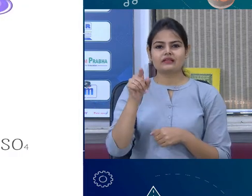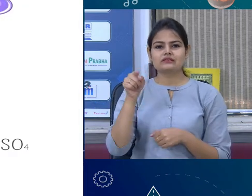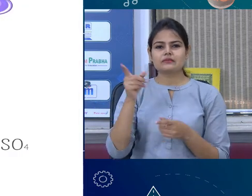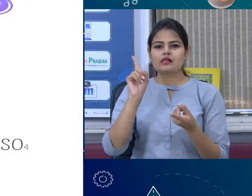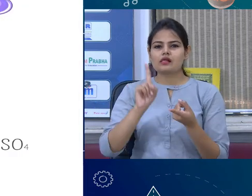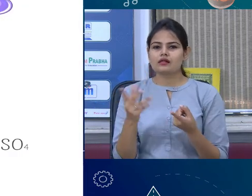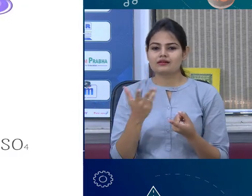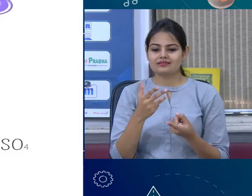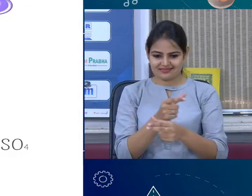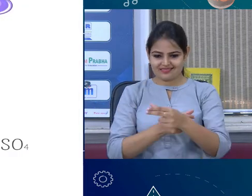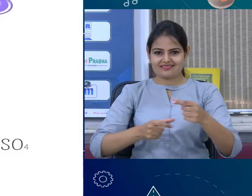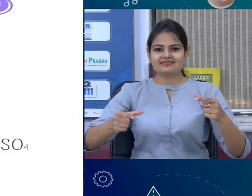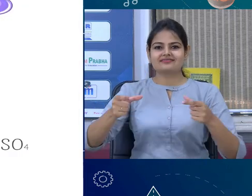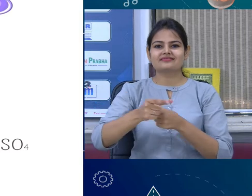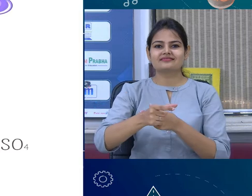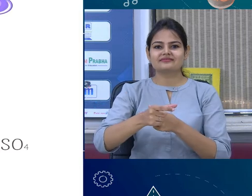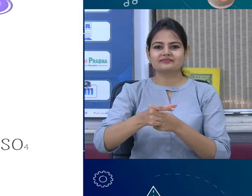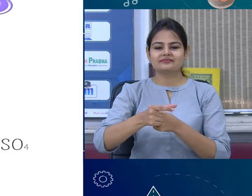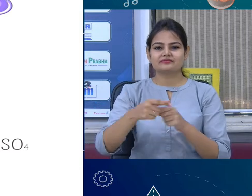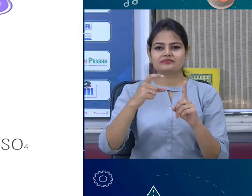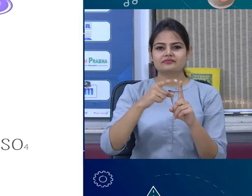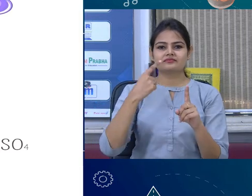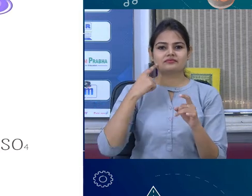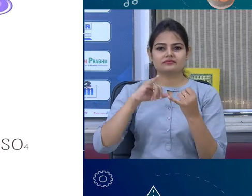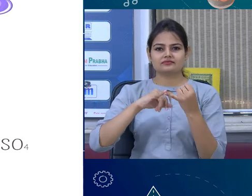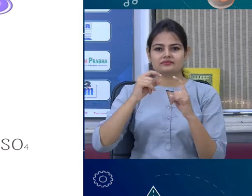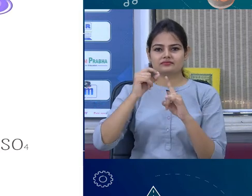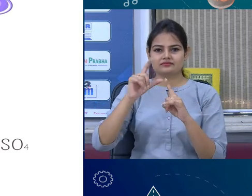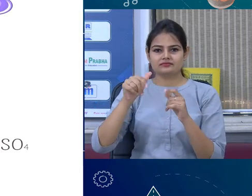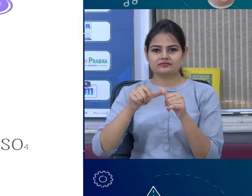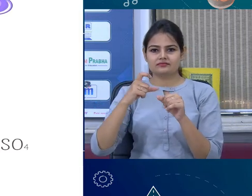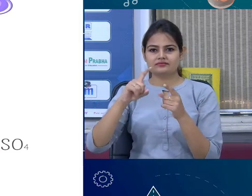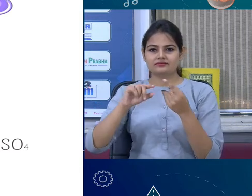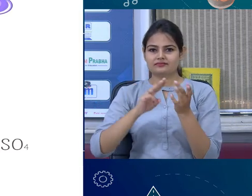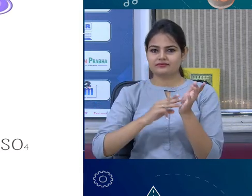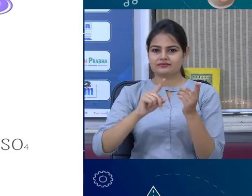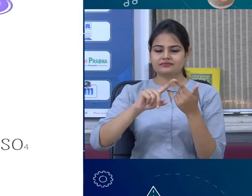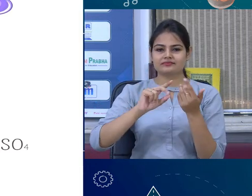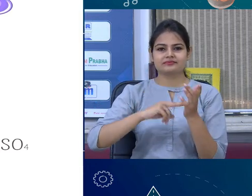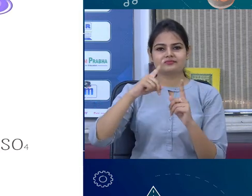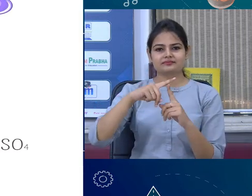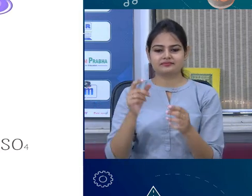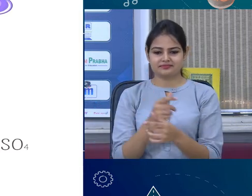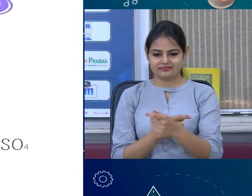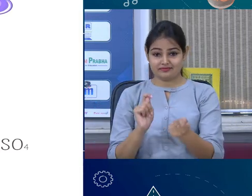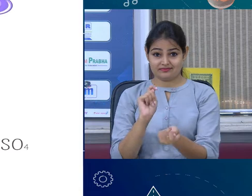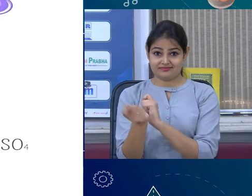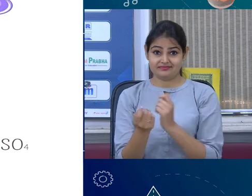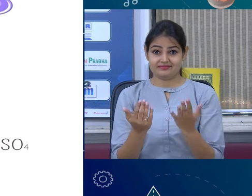है पुक्ऺ